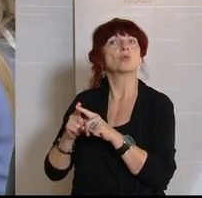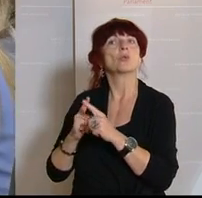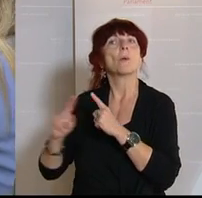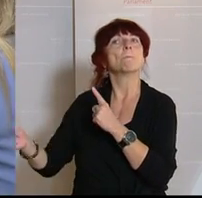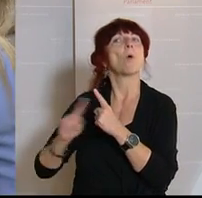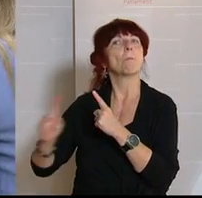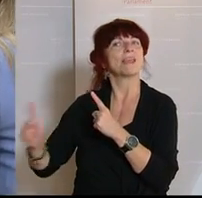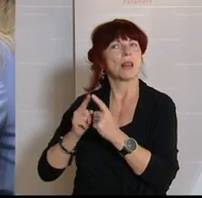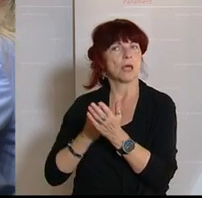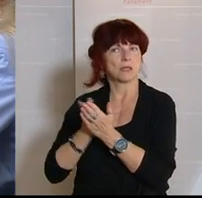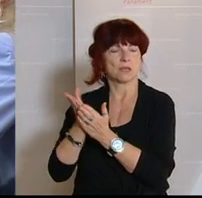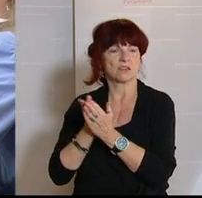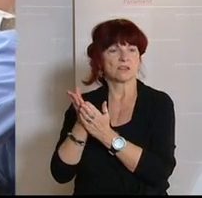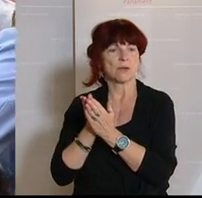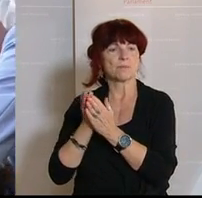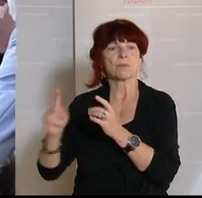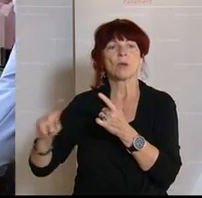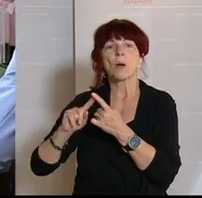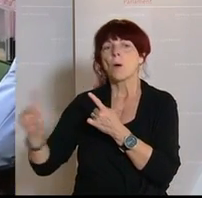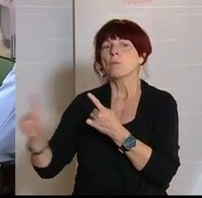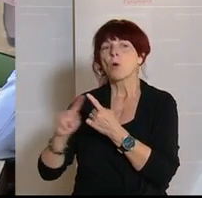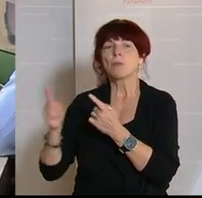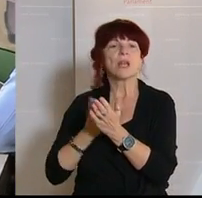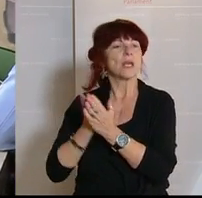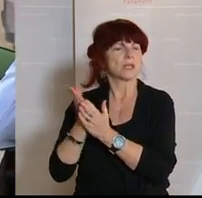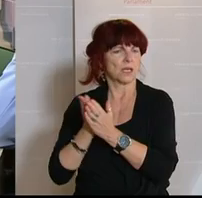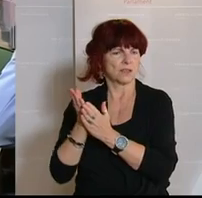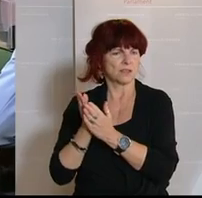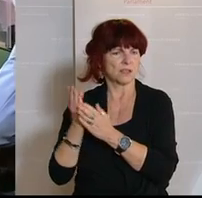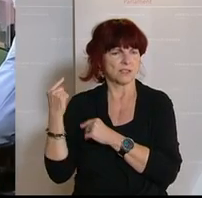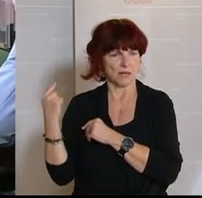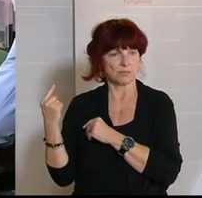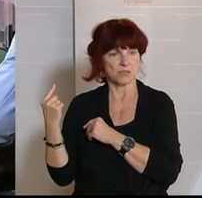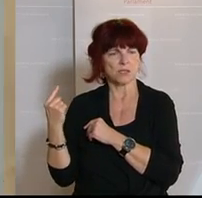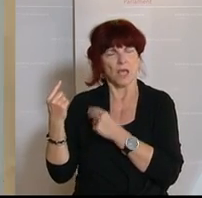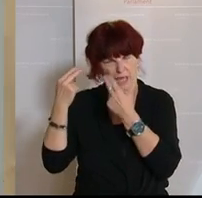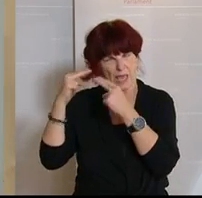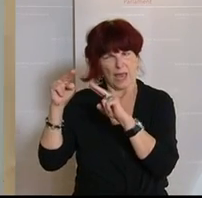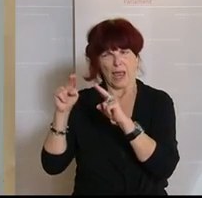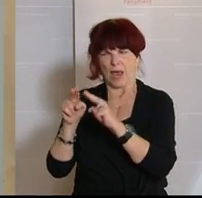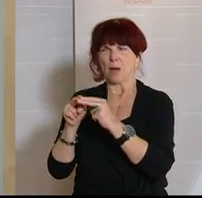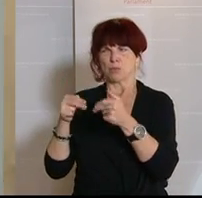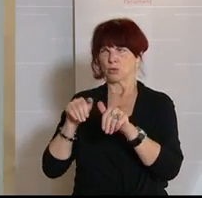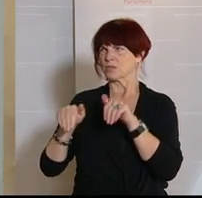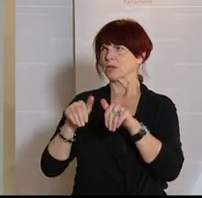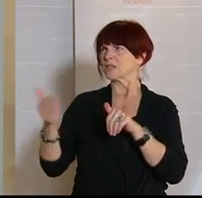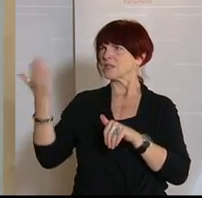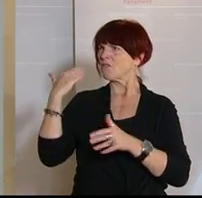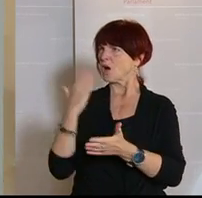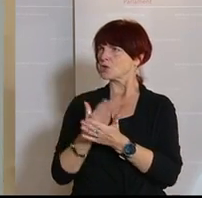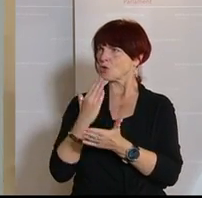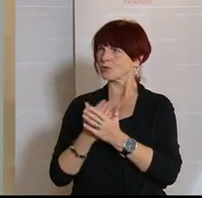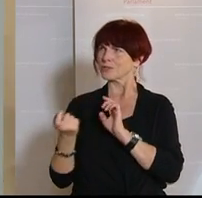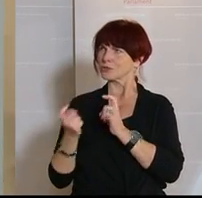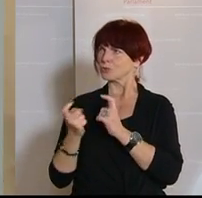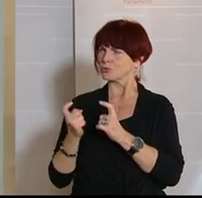Die mobilen Dienste brauchen, und Herr Bundesminister, wir haben es ja auch im letzten Gesundheitsausschuss diskutiert, brauchen hier mehr